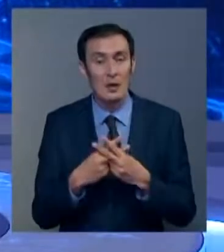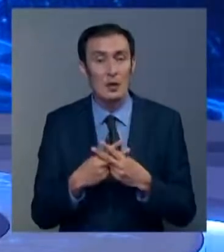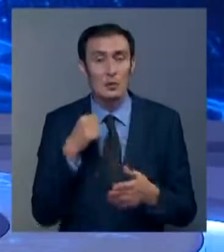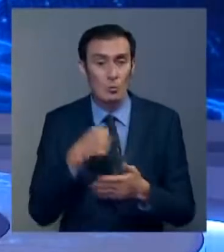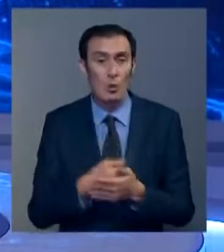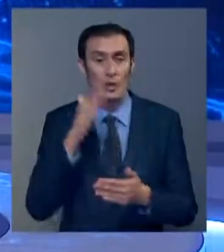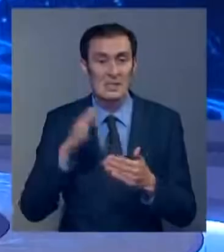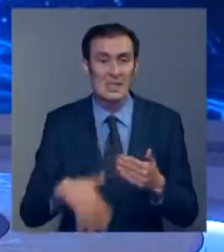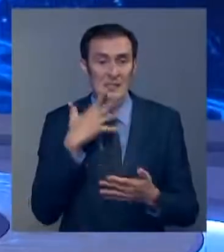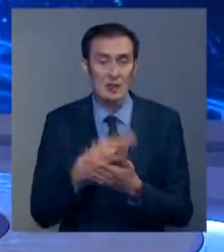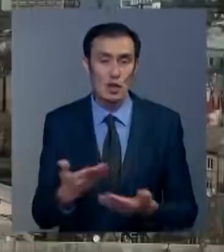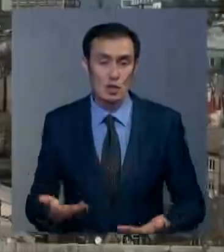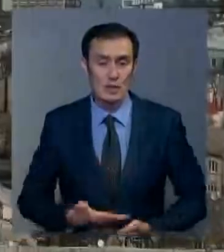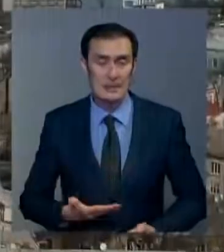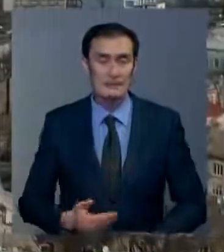следующем материале.